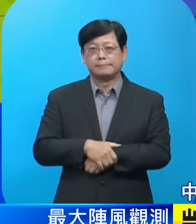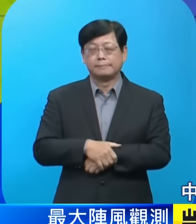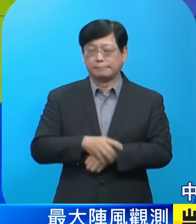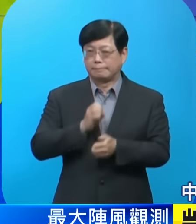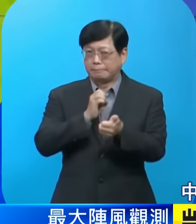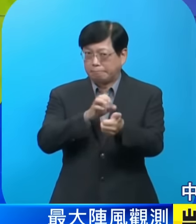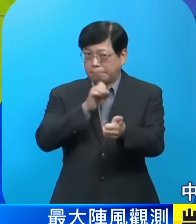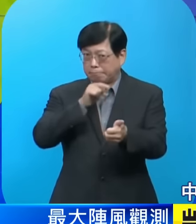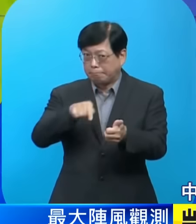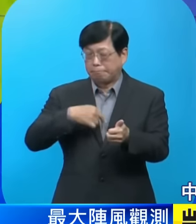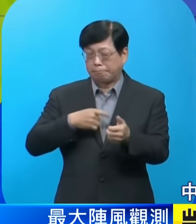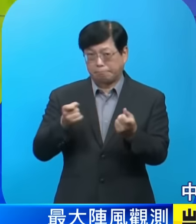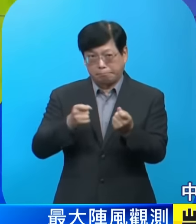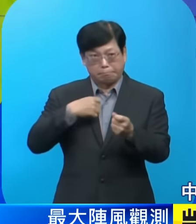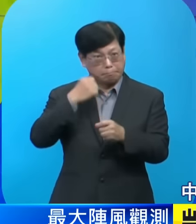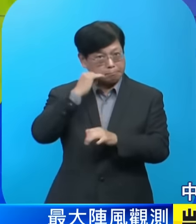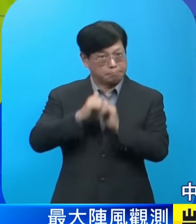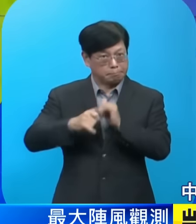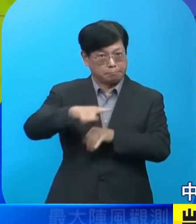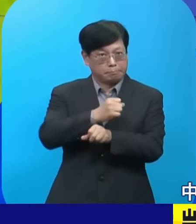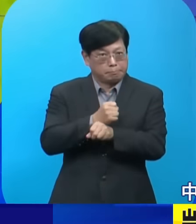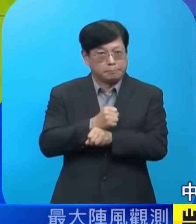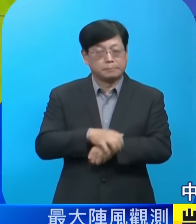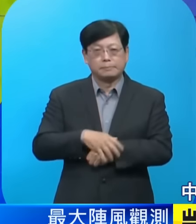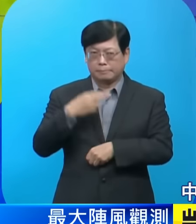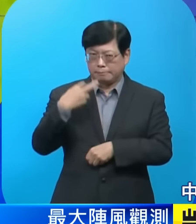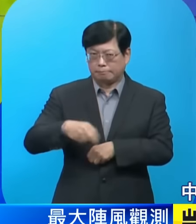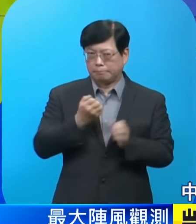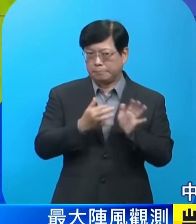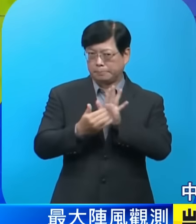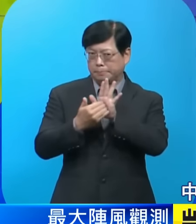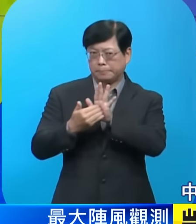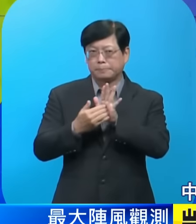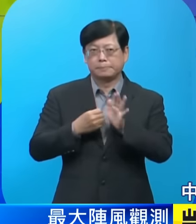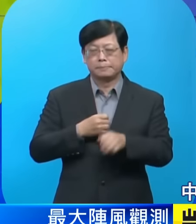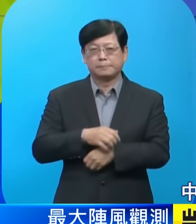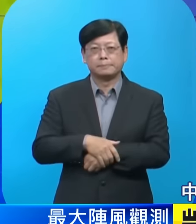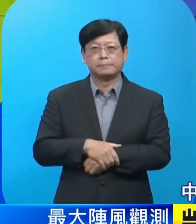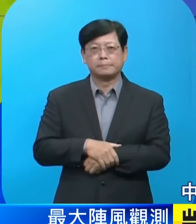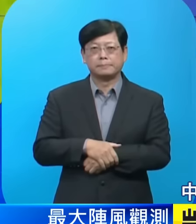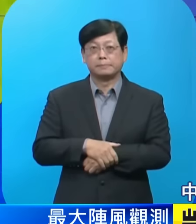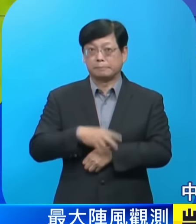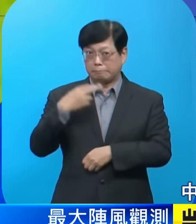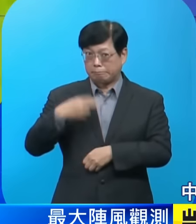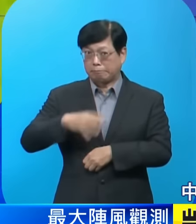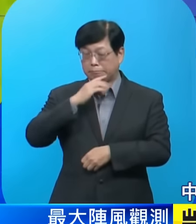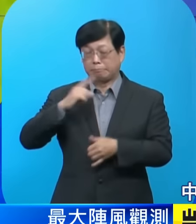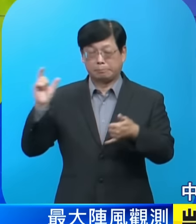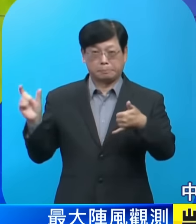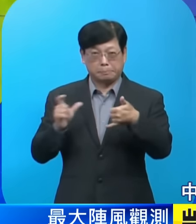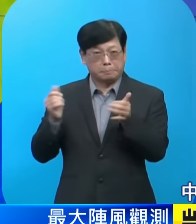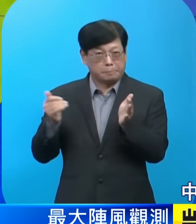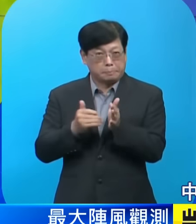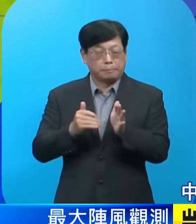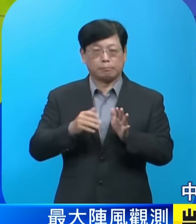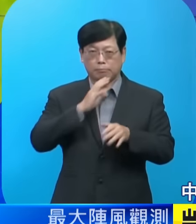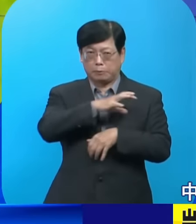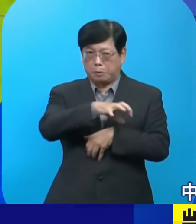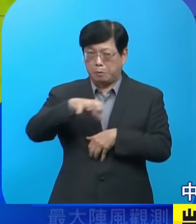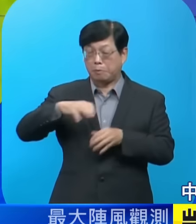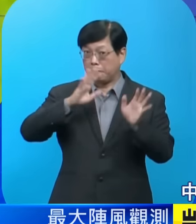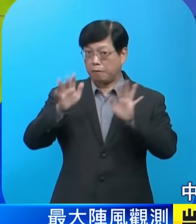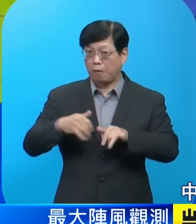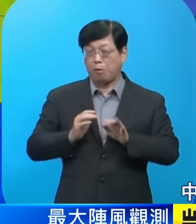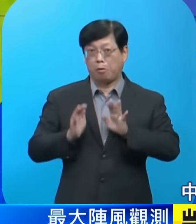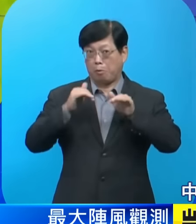要提醒當地的民眾要特別留意颱風動態並且做好防台的準備而隨著颱風的接近其實在各地的